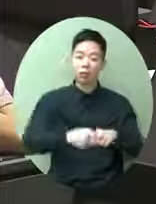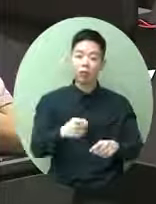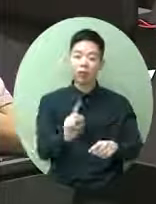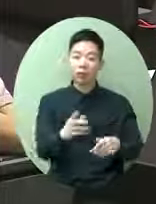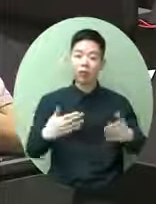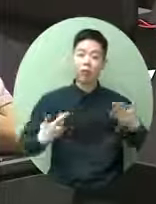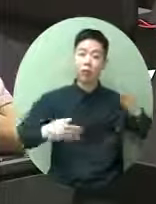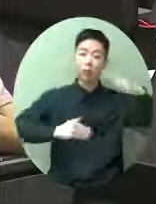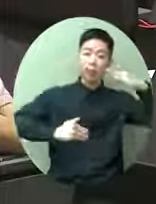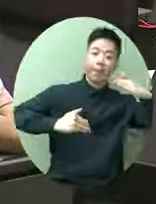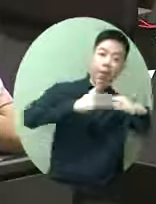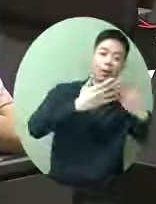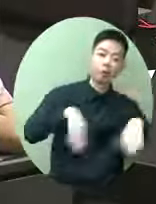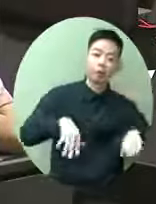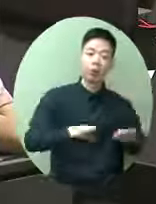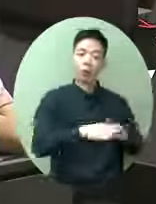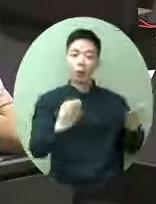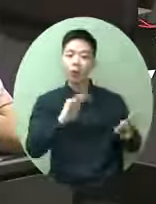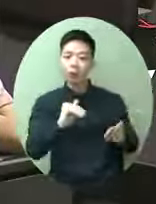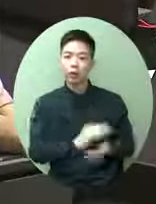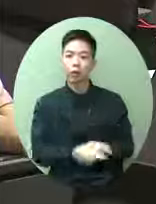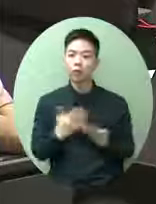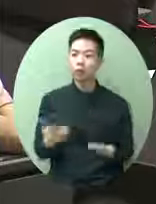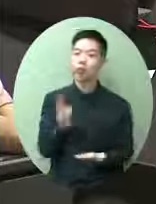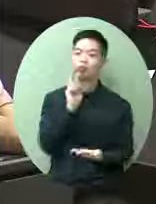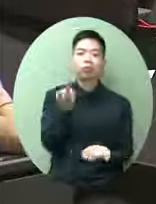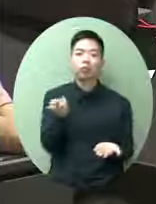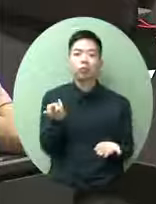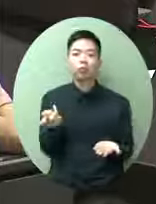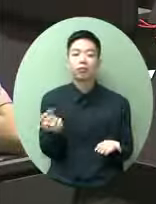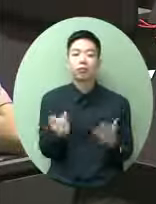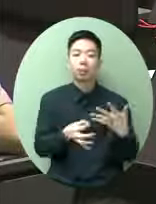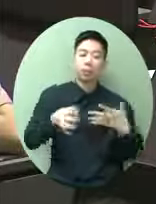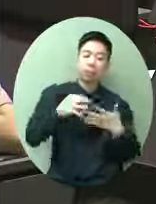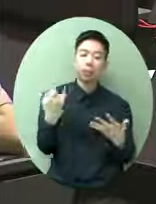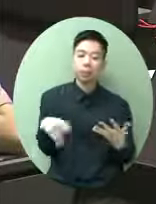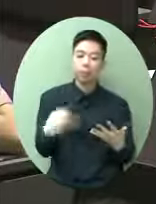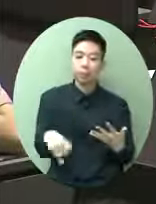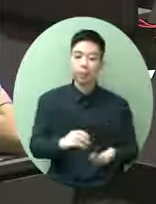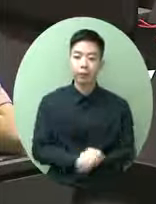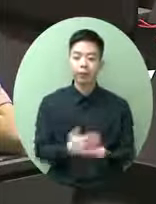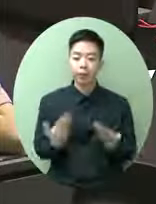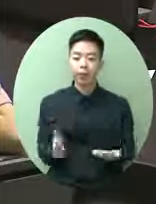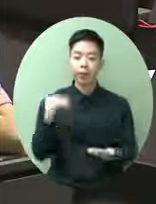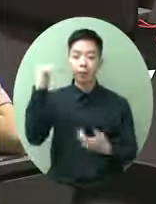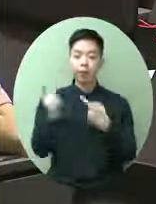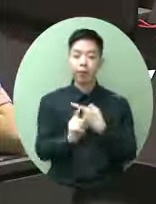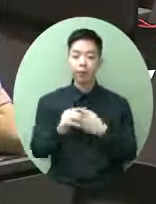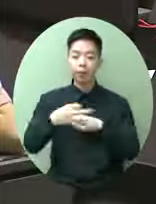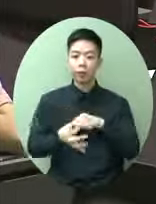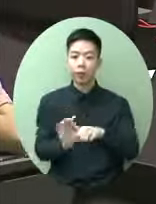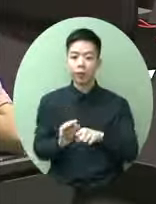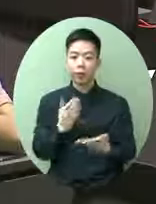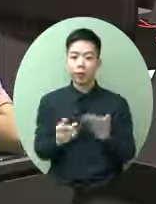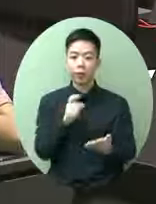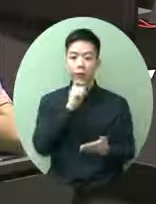關指入可待而不是現在好像一直都沒有什麼聲音另外就是其實現在高風險地區只有可能10個